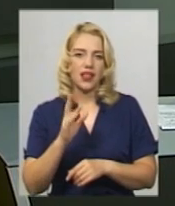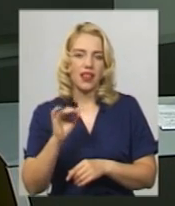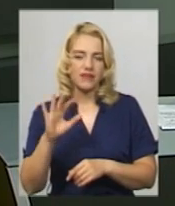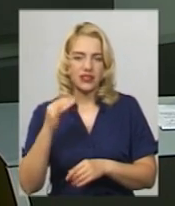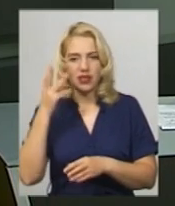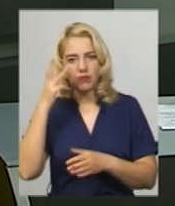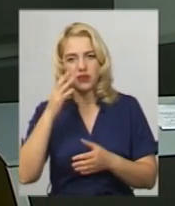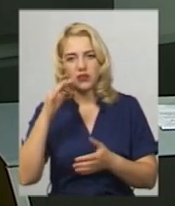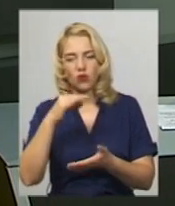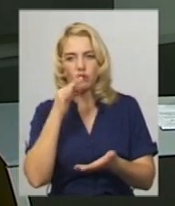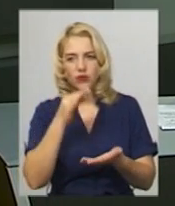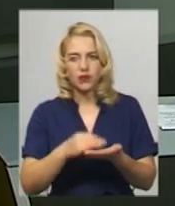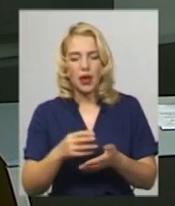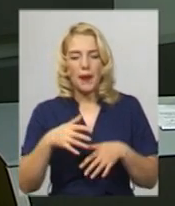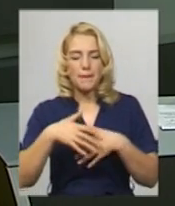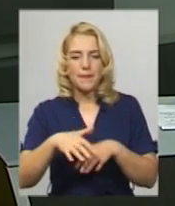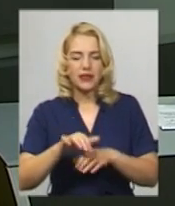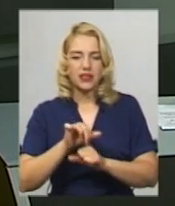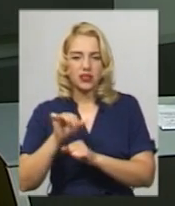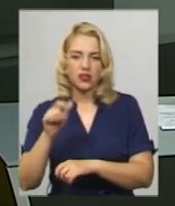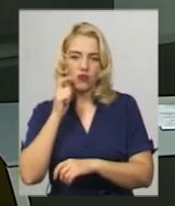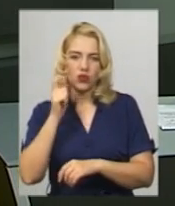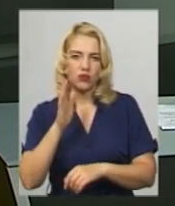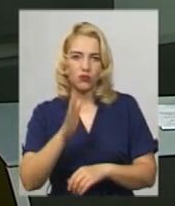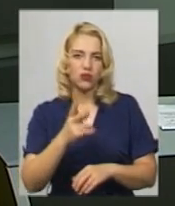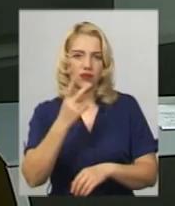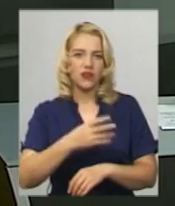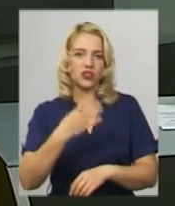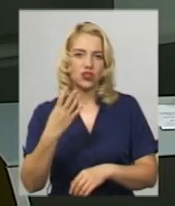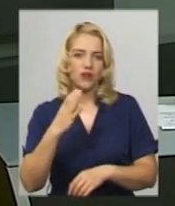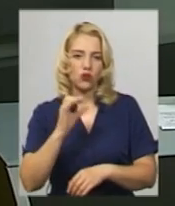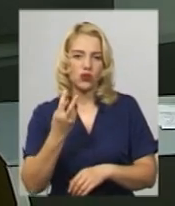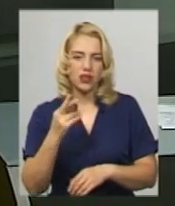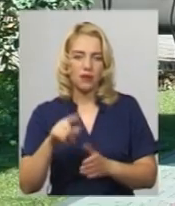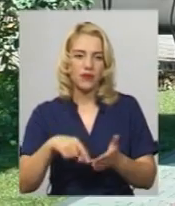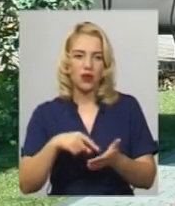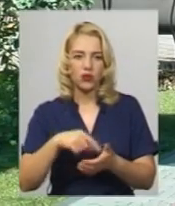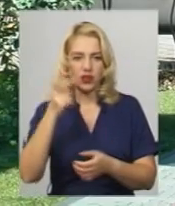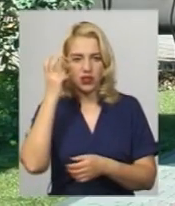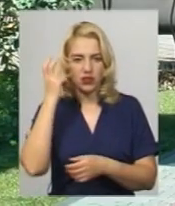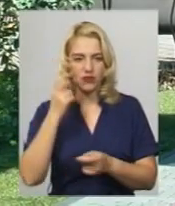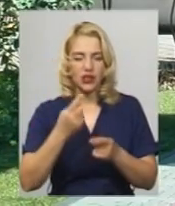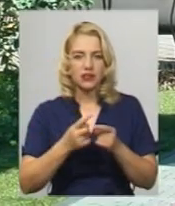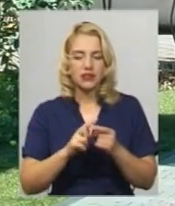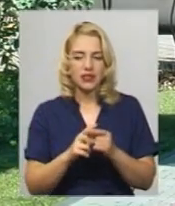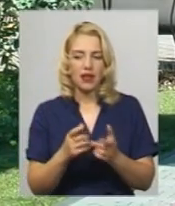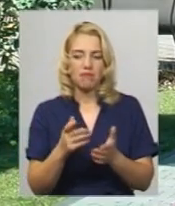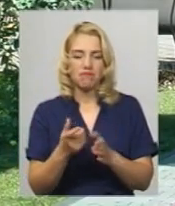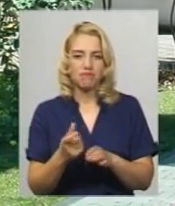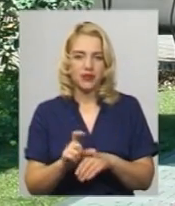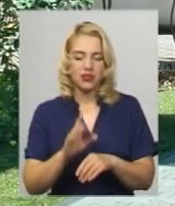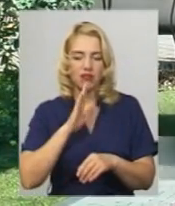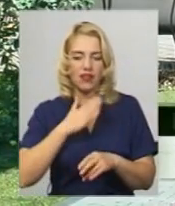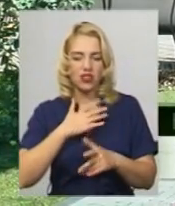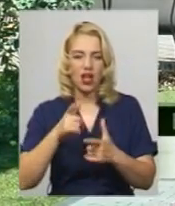За його словами, відбудеться марш захисників України 24 серпня у Києві. Це більше всього наша